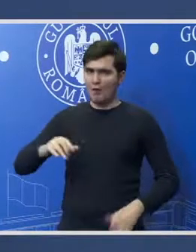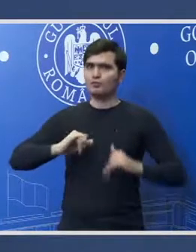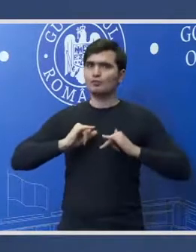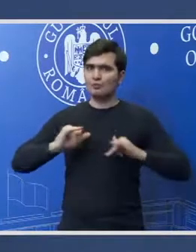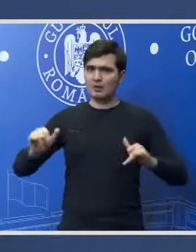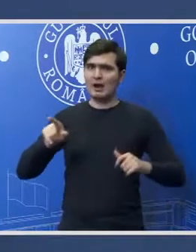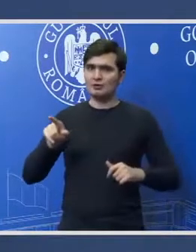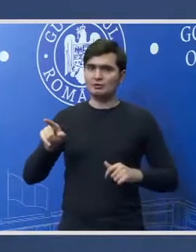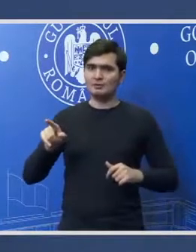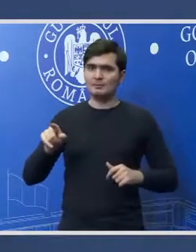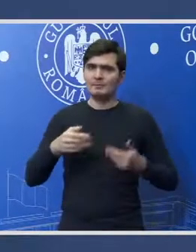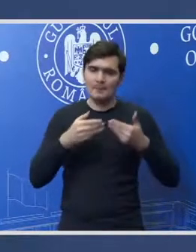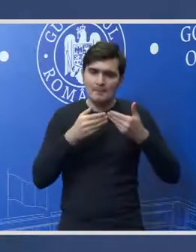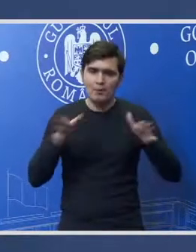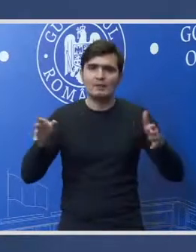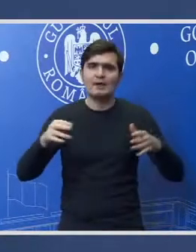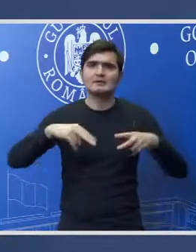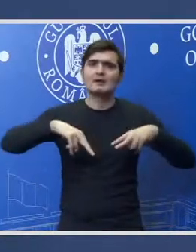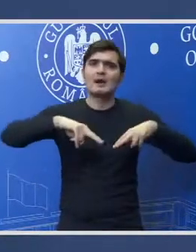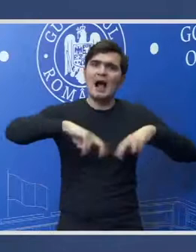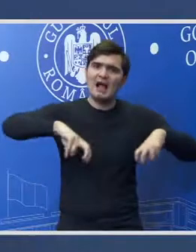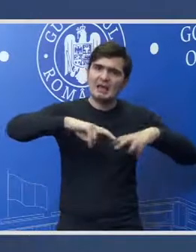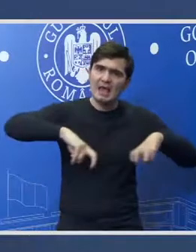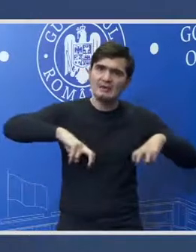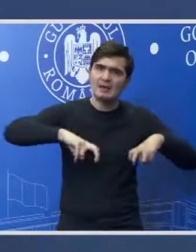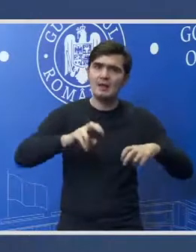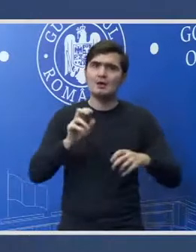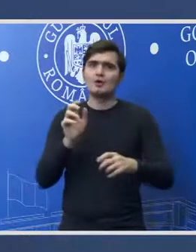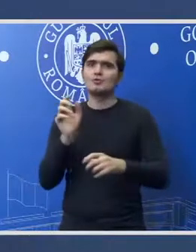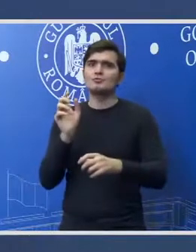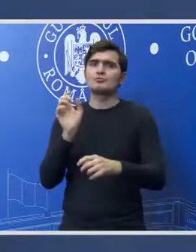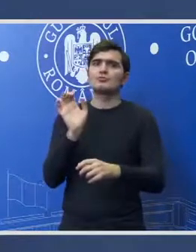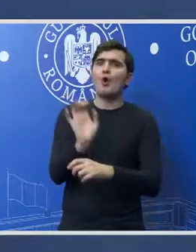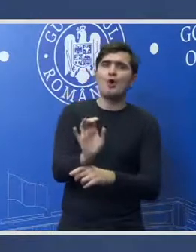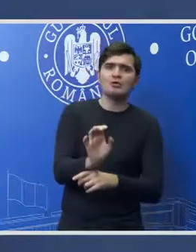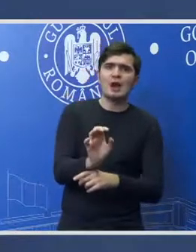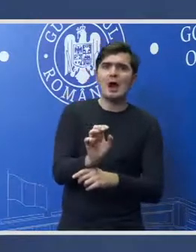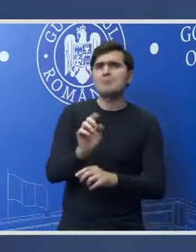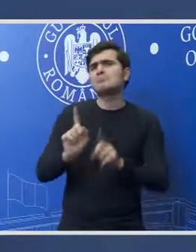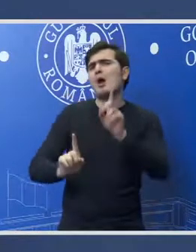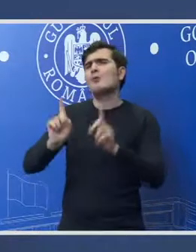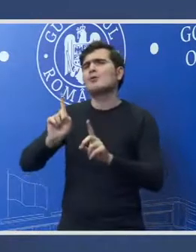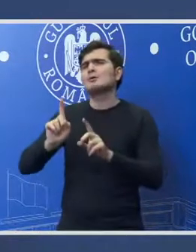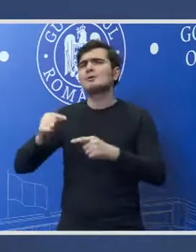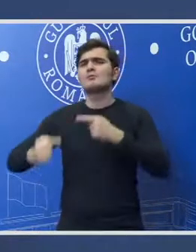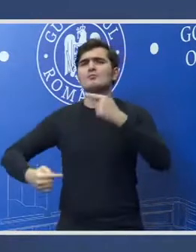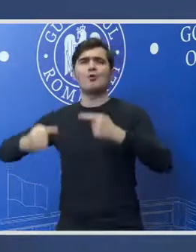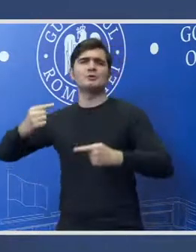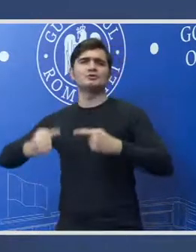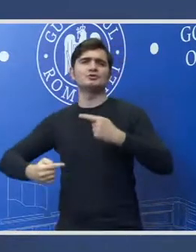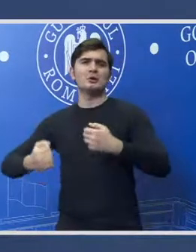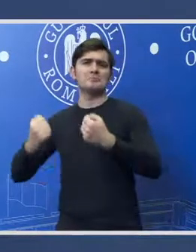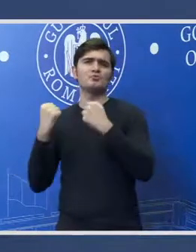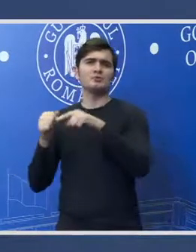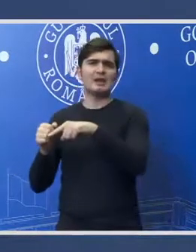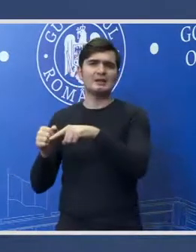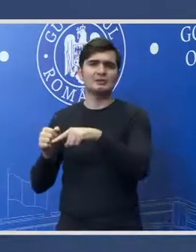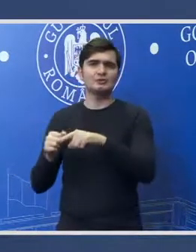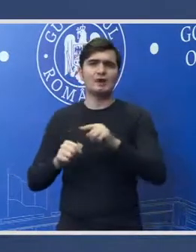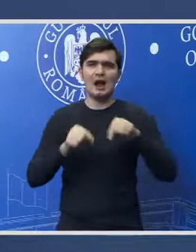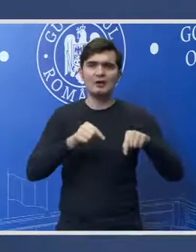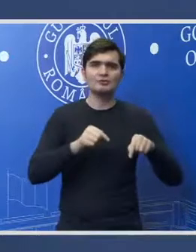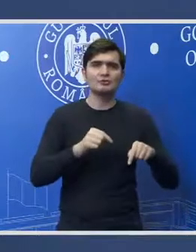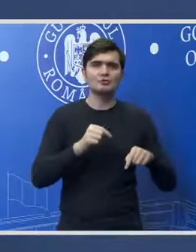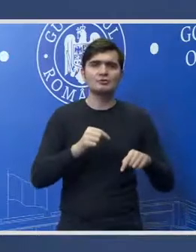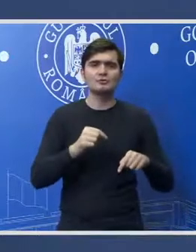pornească închete împotriva unor politicieni puternici sau au